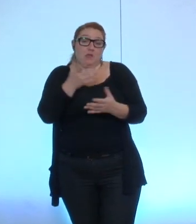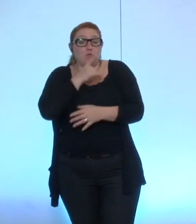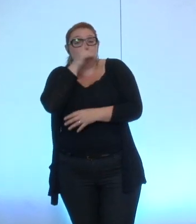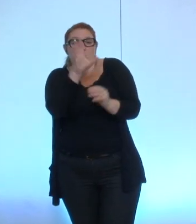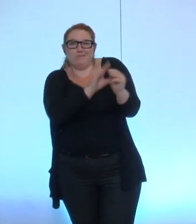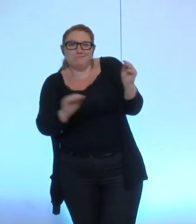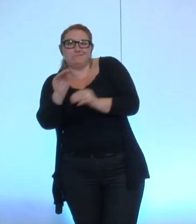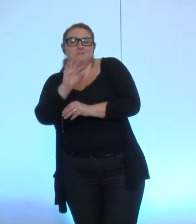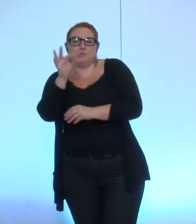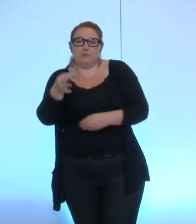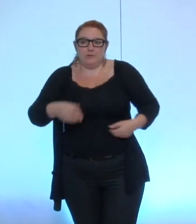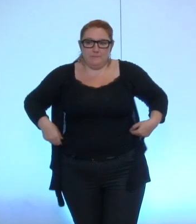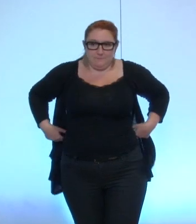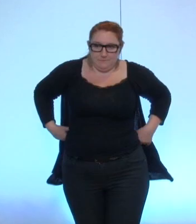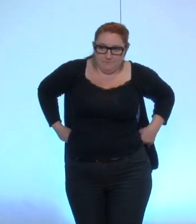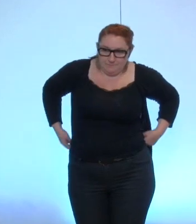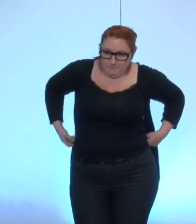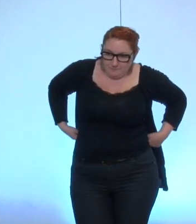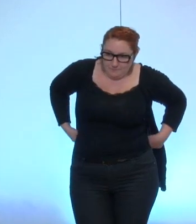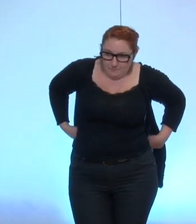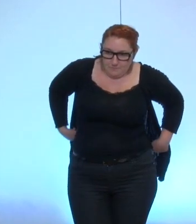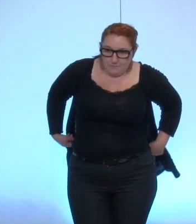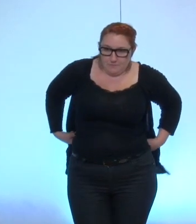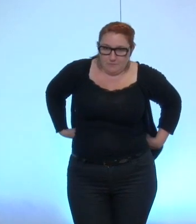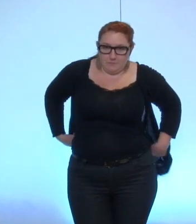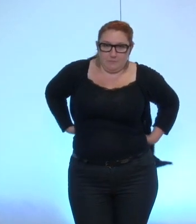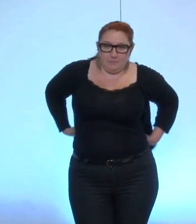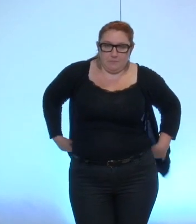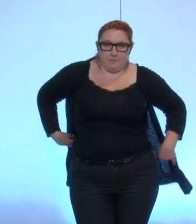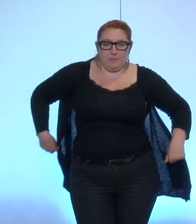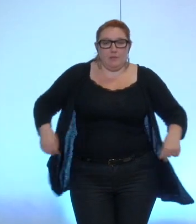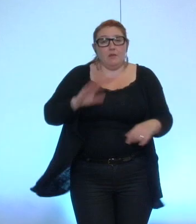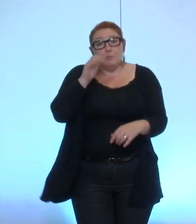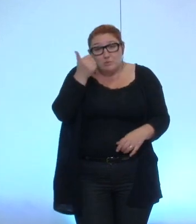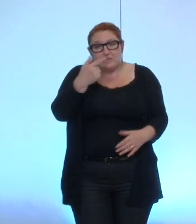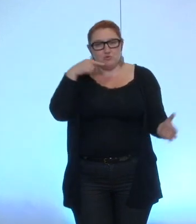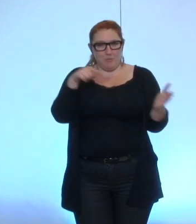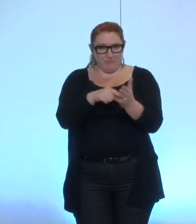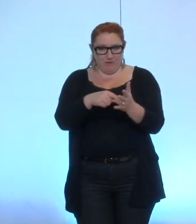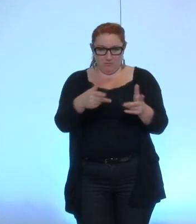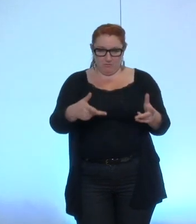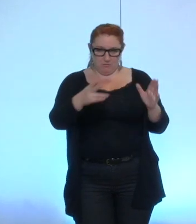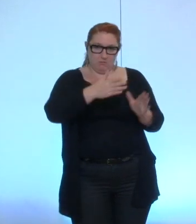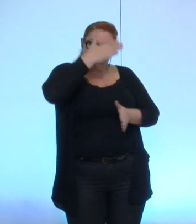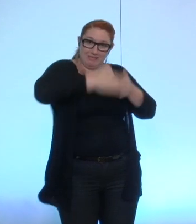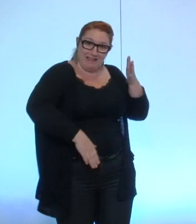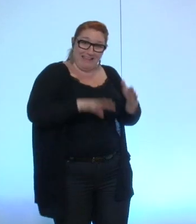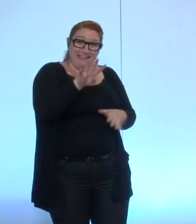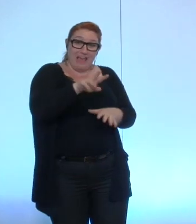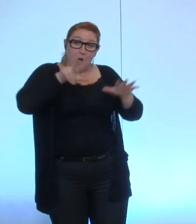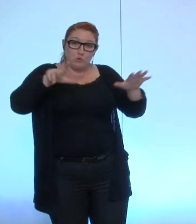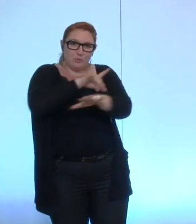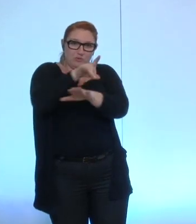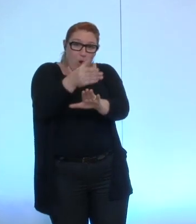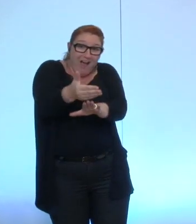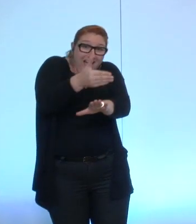je préfère que l'on garde le délai de 48 heures avant le jour de